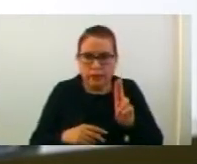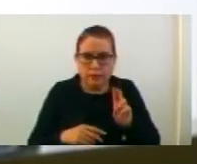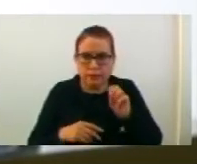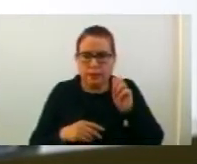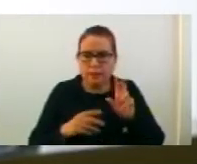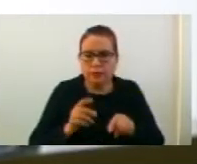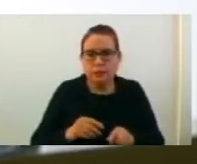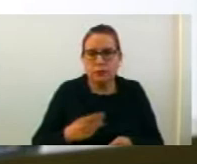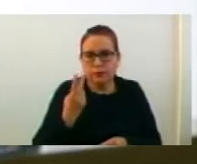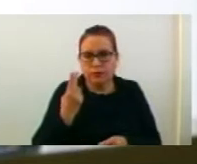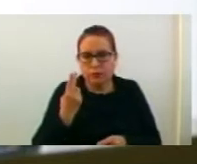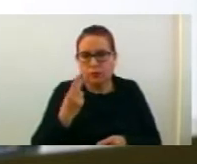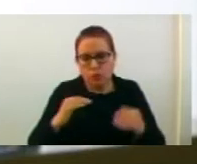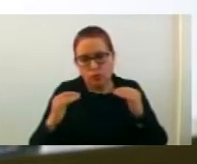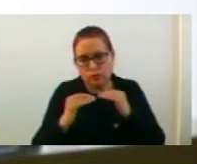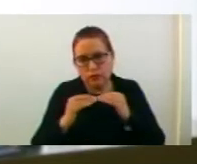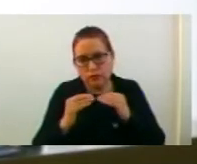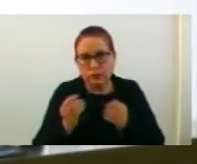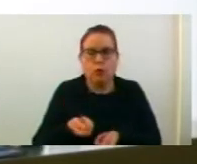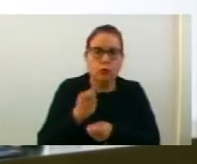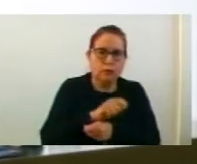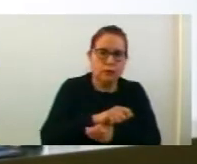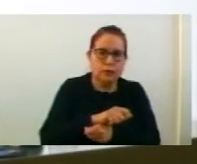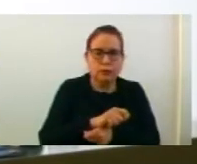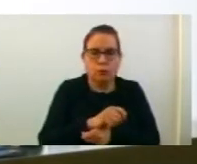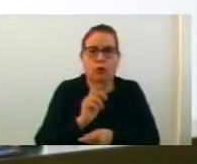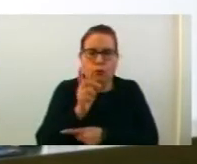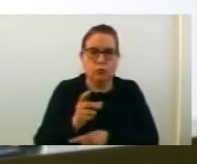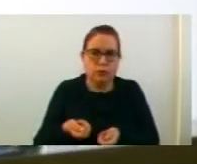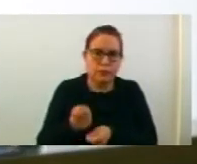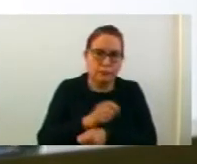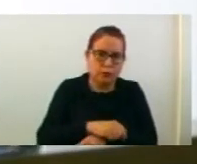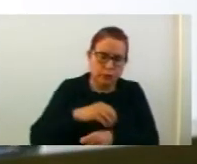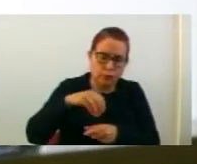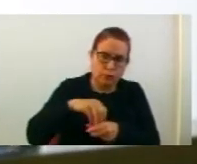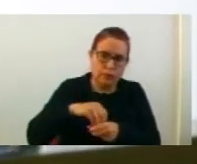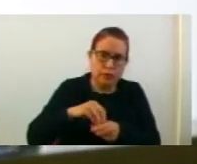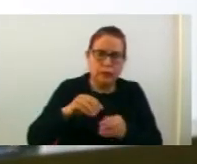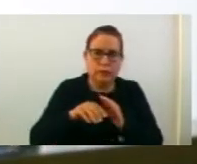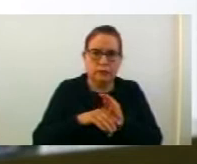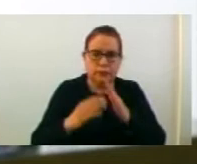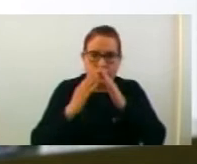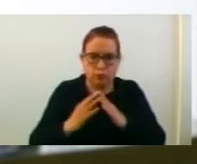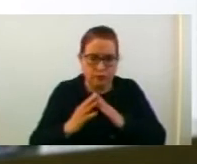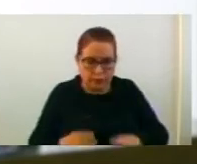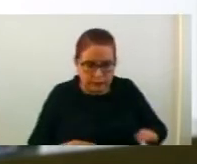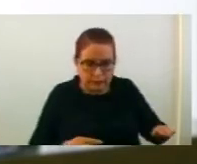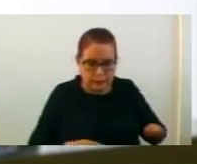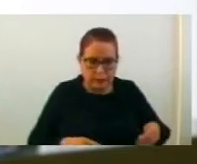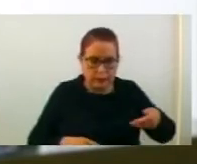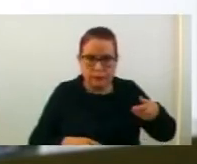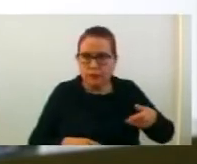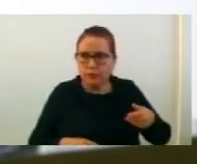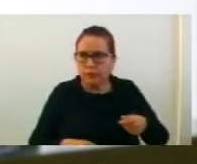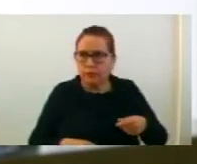и по два, да даде согласност на одлуката за изменување и дополување на статутот на Домот деца и млади Благојанков Мучите от Струмица,